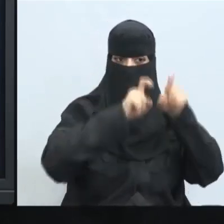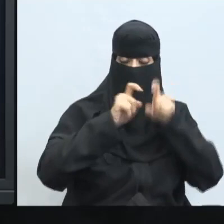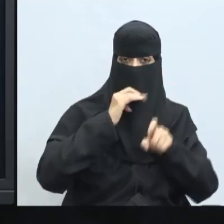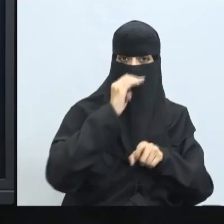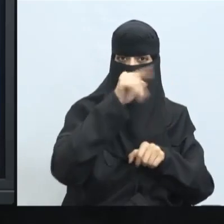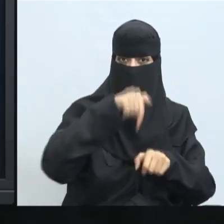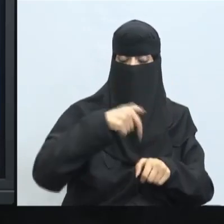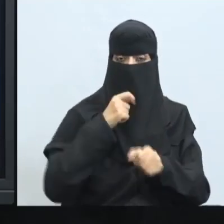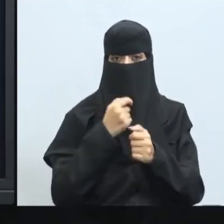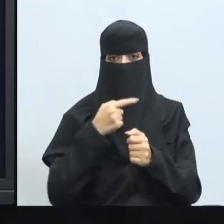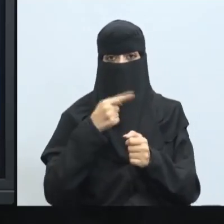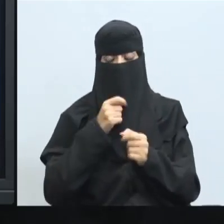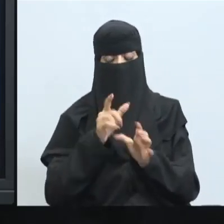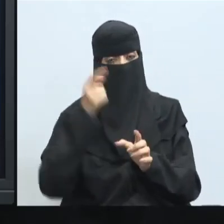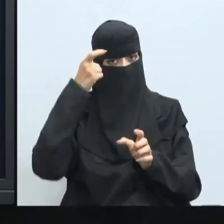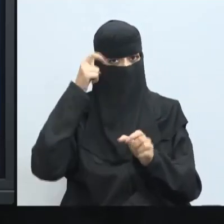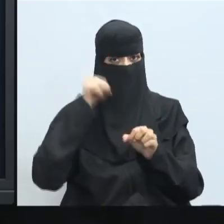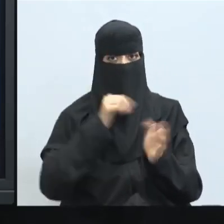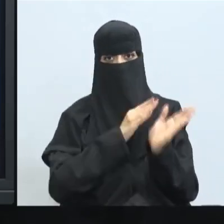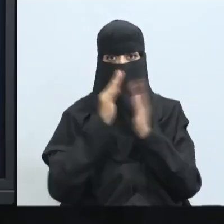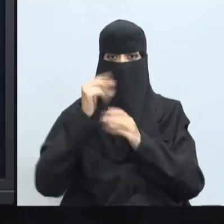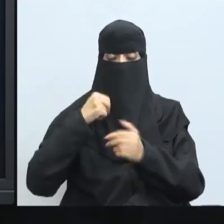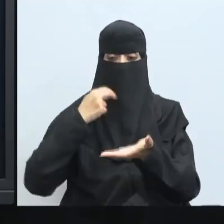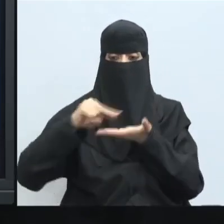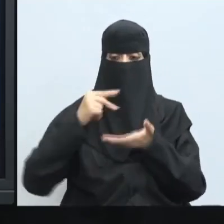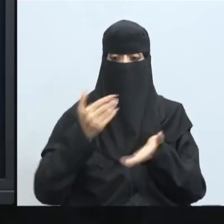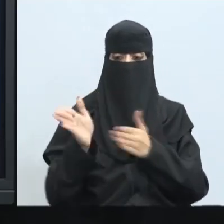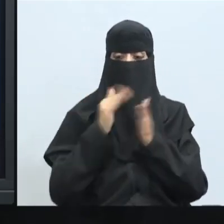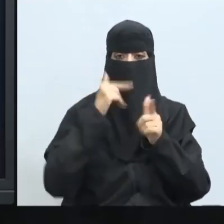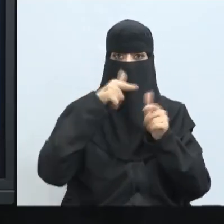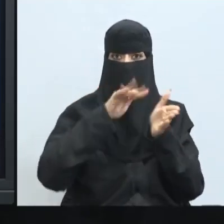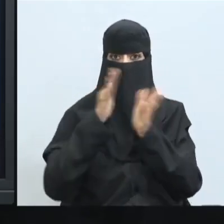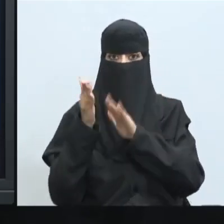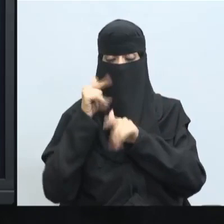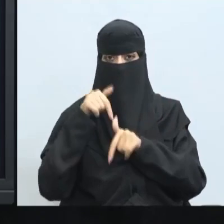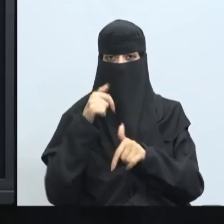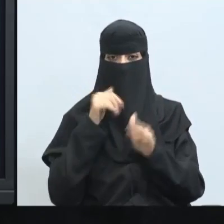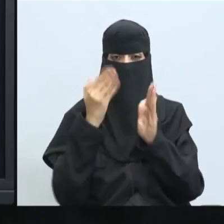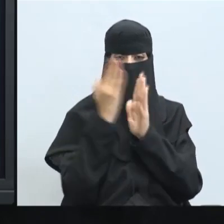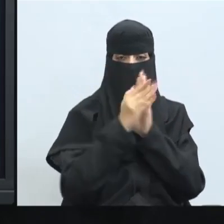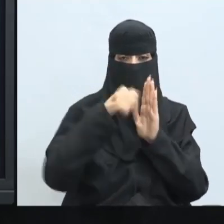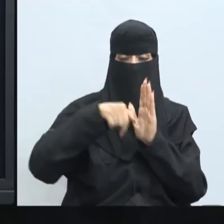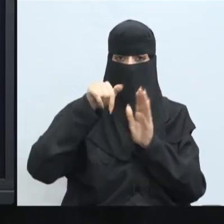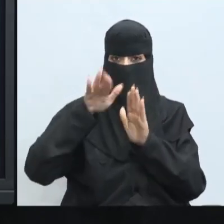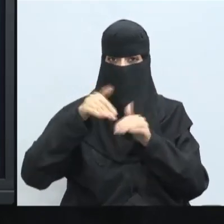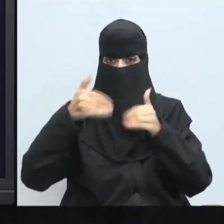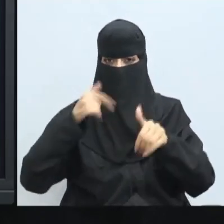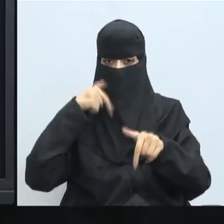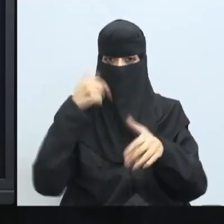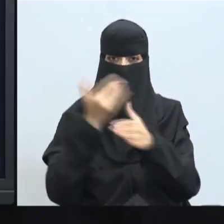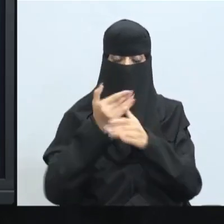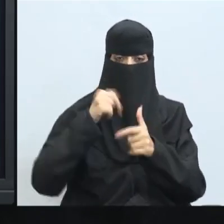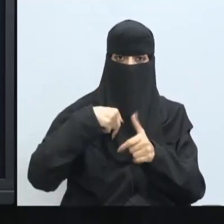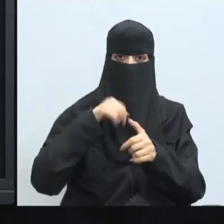يساعد على المصارحة على الإقناع على نقر الرسالة وبالتالي قد يسد النقص الذي قد يتسبب به مثل